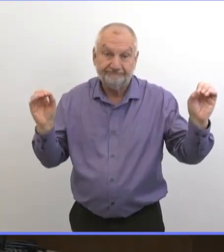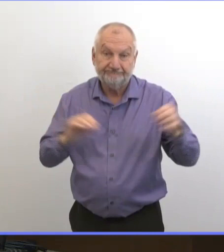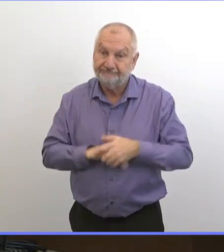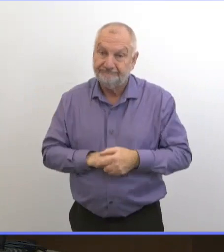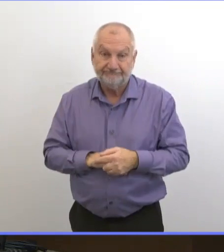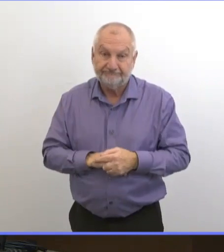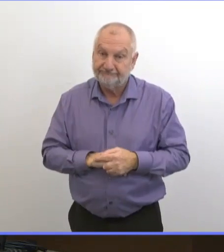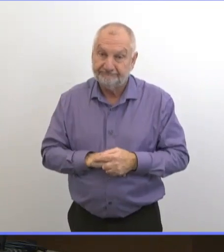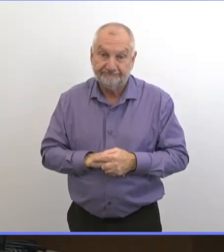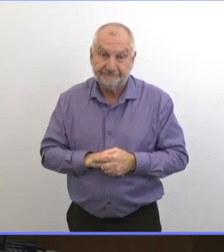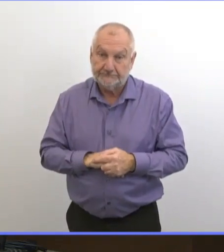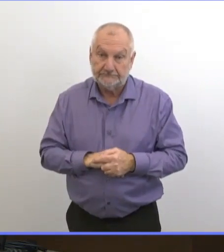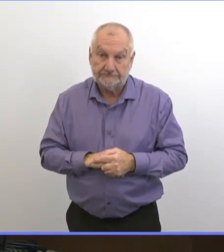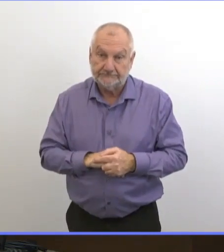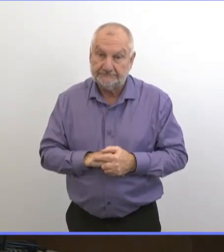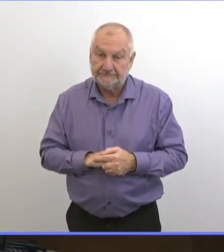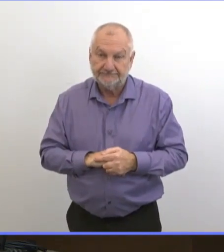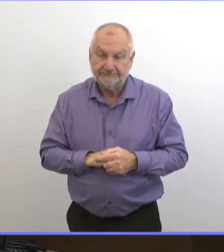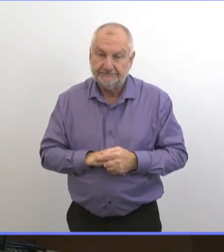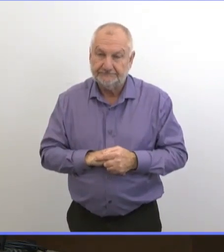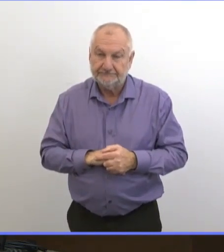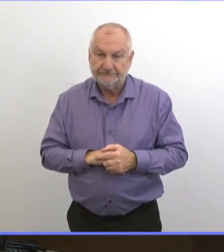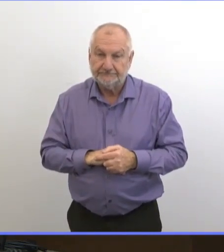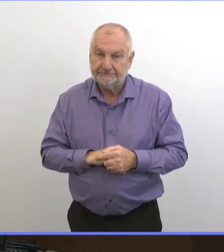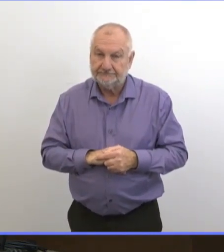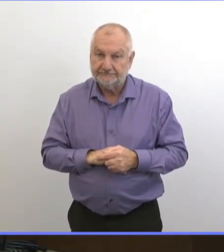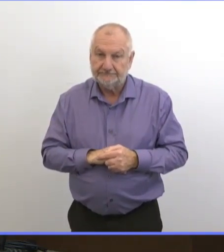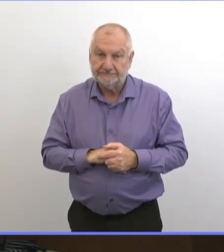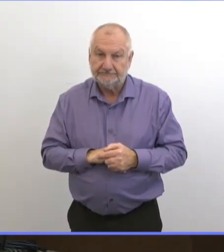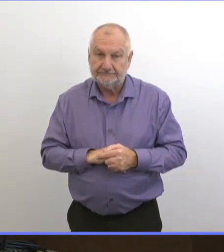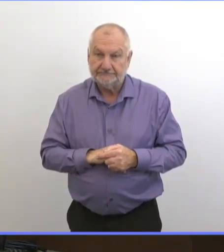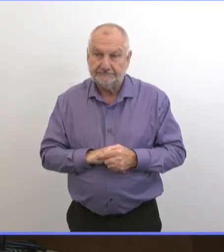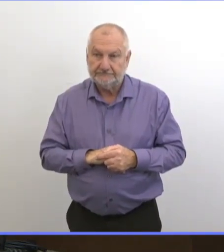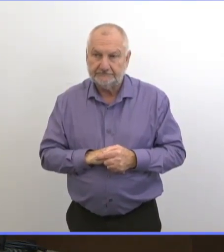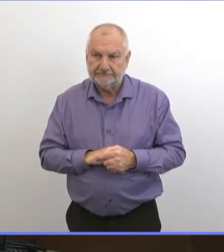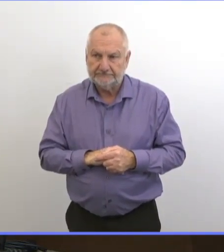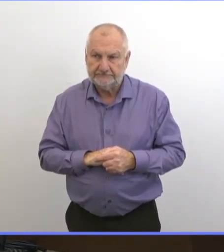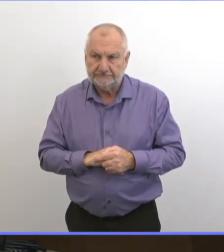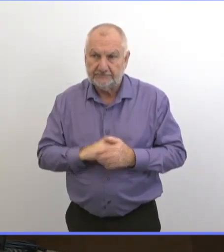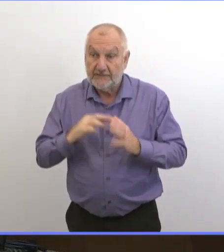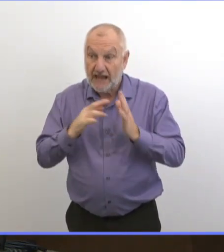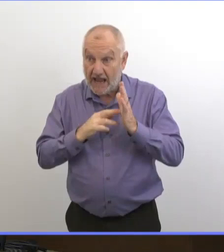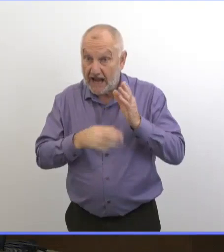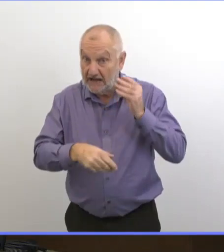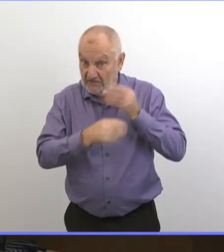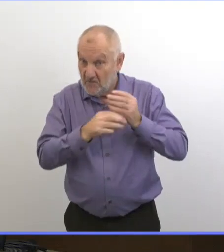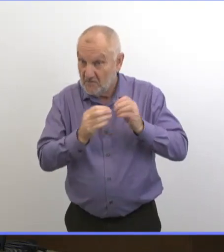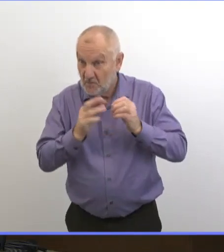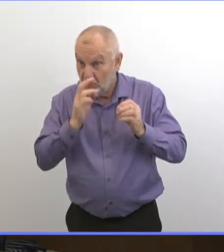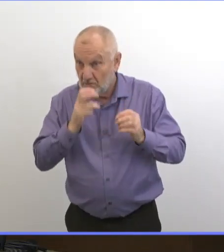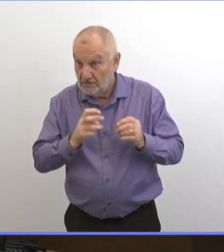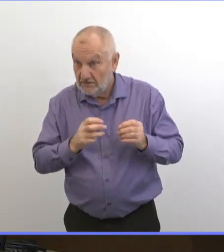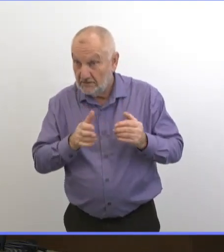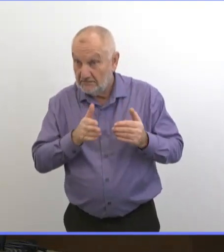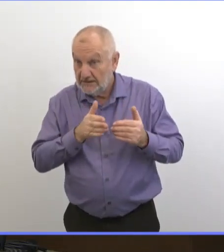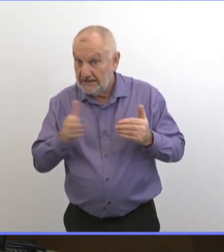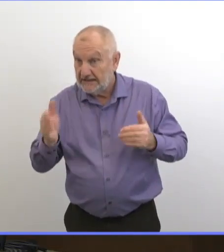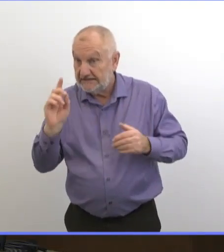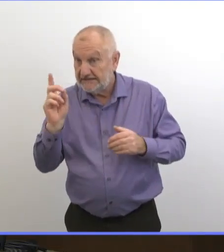Les hospitalisations suivent généralement les infections de 7 à 10 jours et ces chiffres sont encore très élevés.